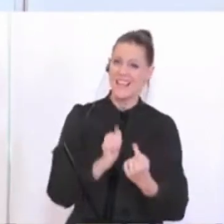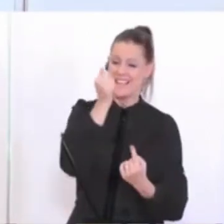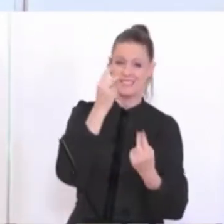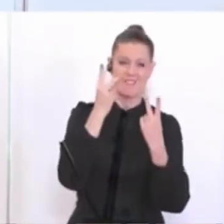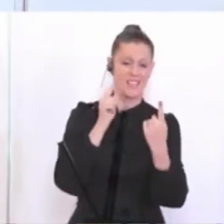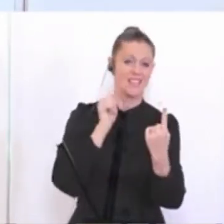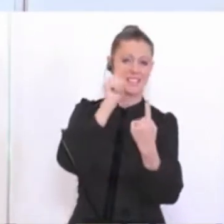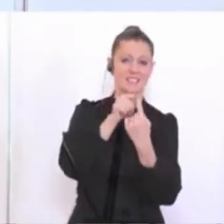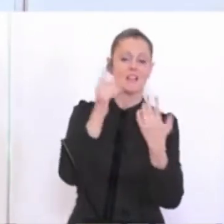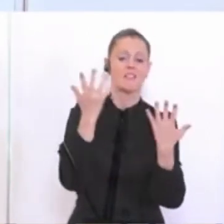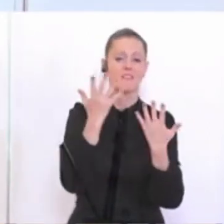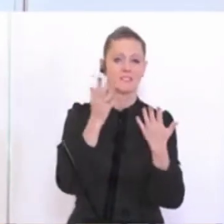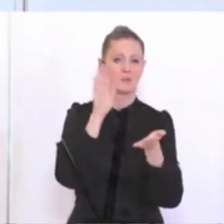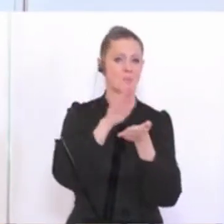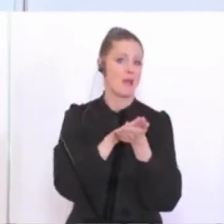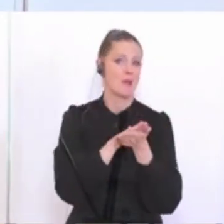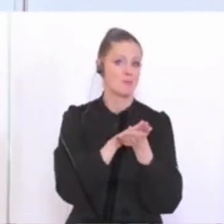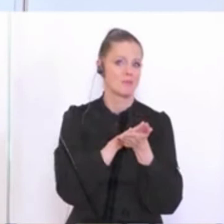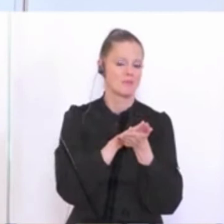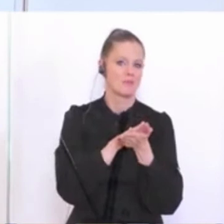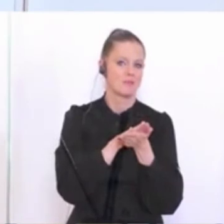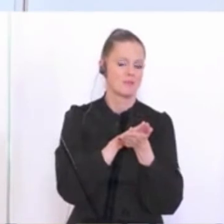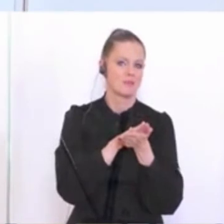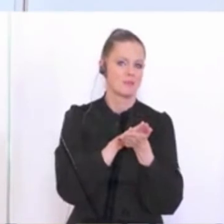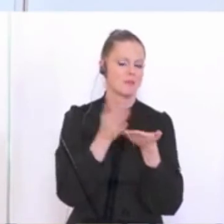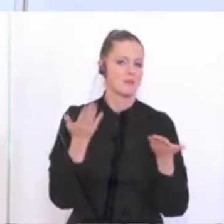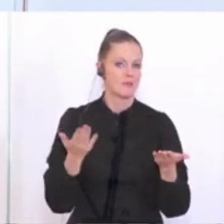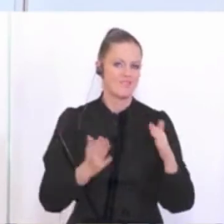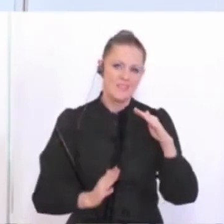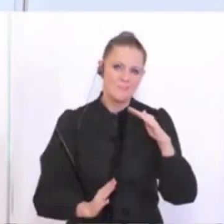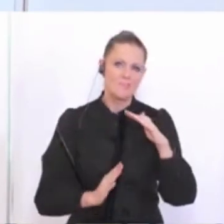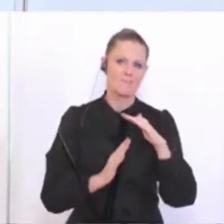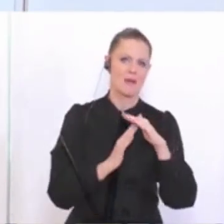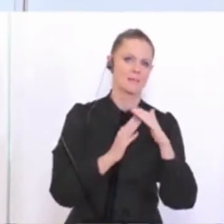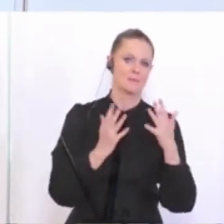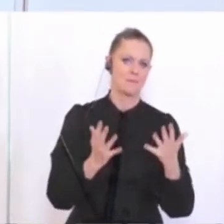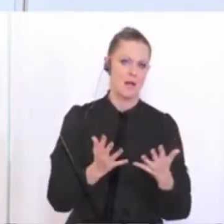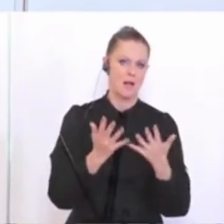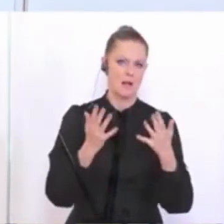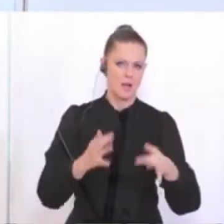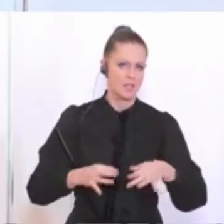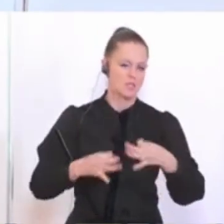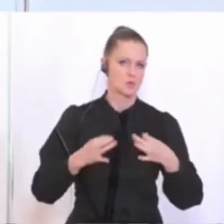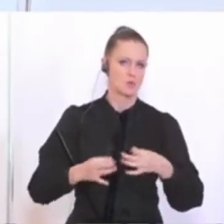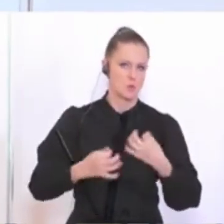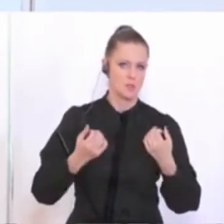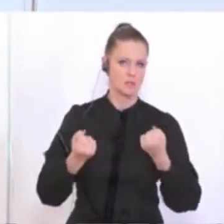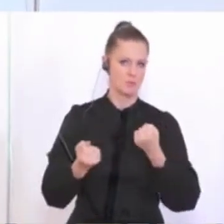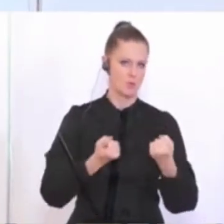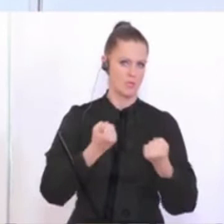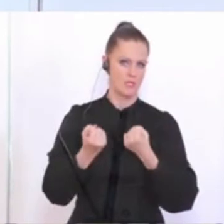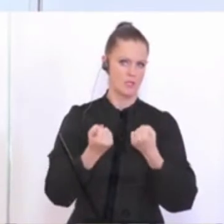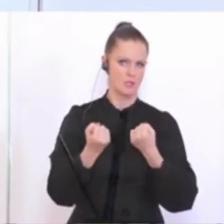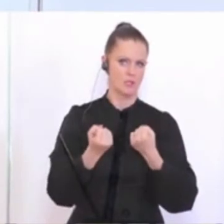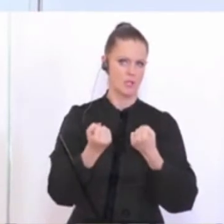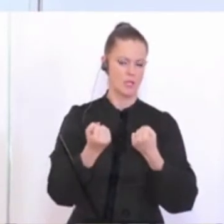die maximalen gesundheitspolitischen Anliegen zu